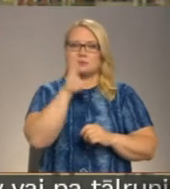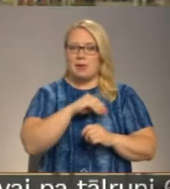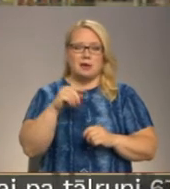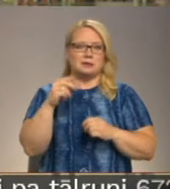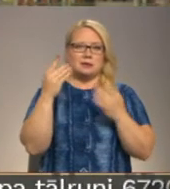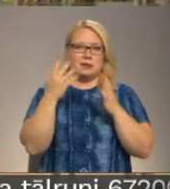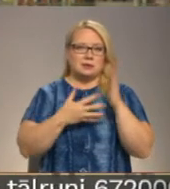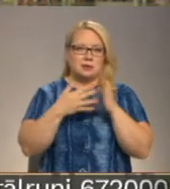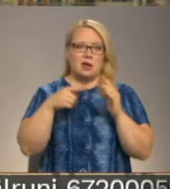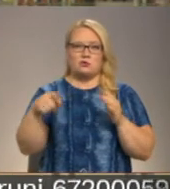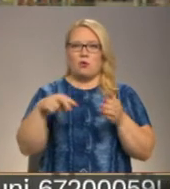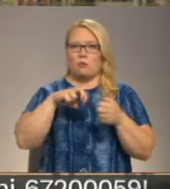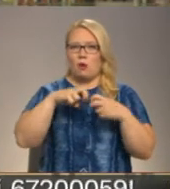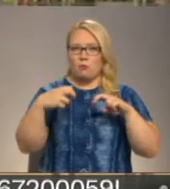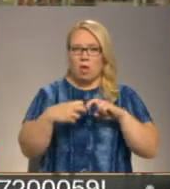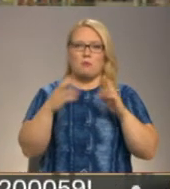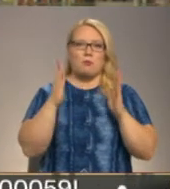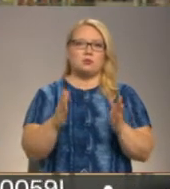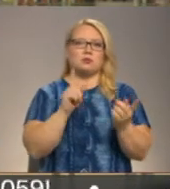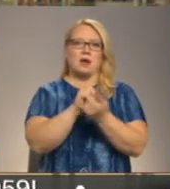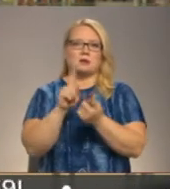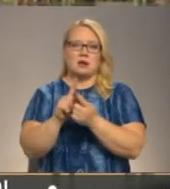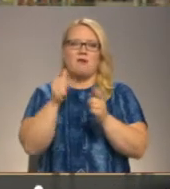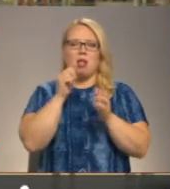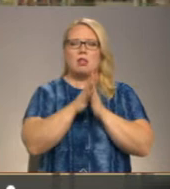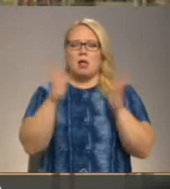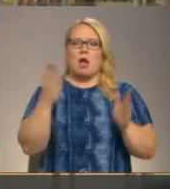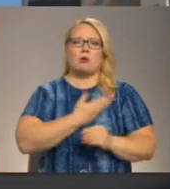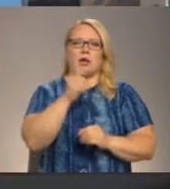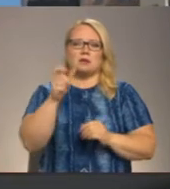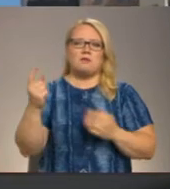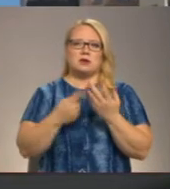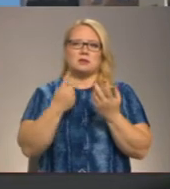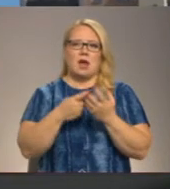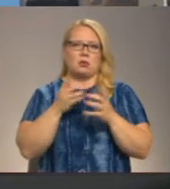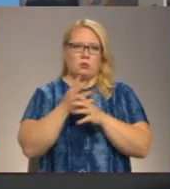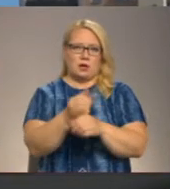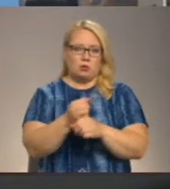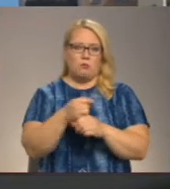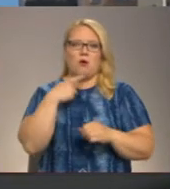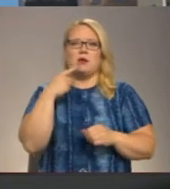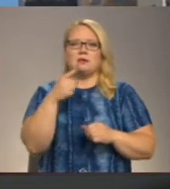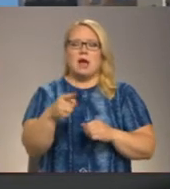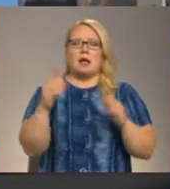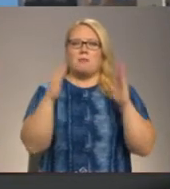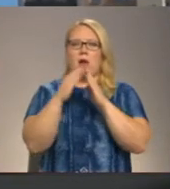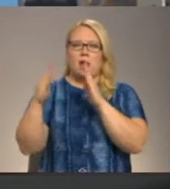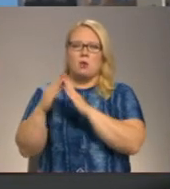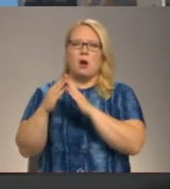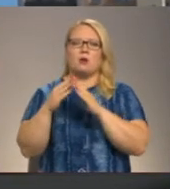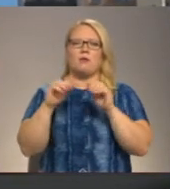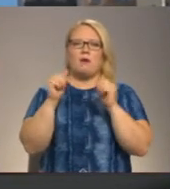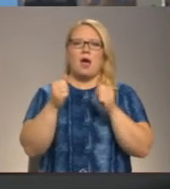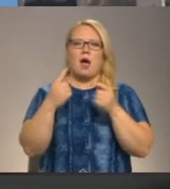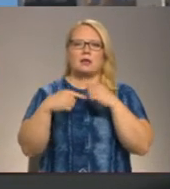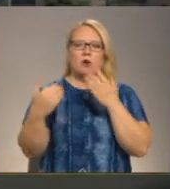mums diemžēl būs jāsaskarās ar vēl lielāki iedzīvotājs kā atkritumi. Rasta risināja mājokļu fonda atjaunošana ir viena